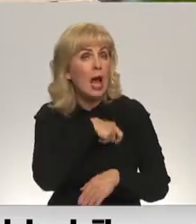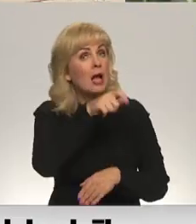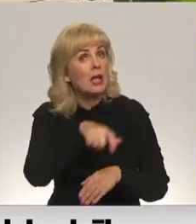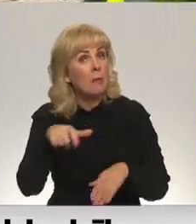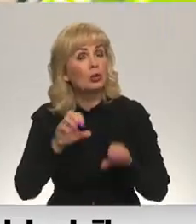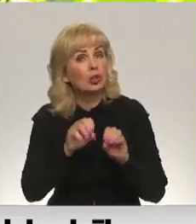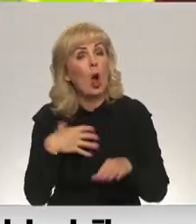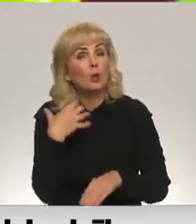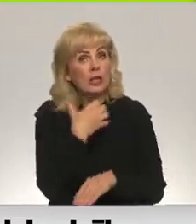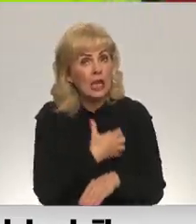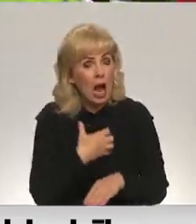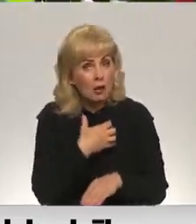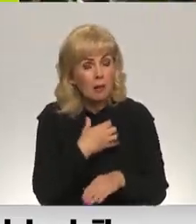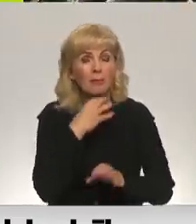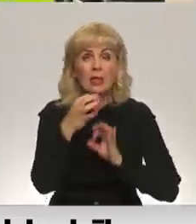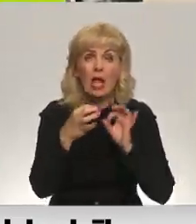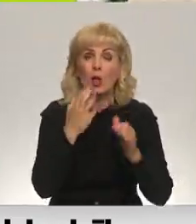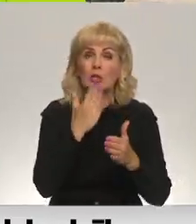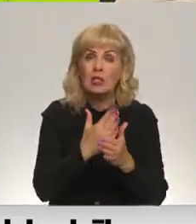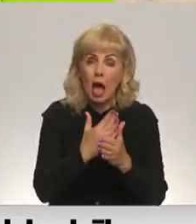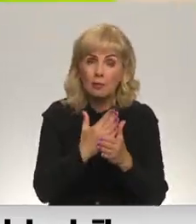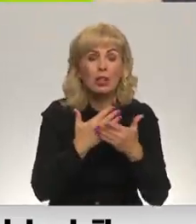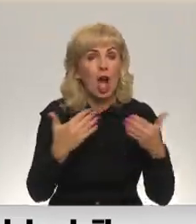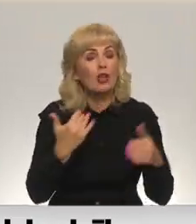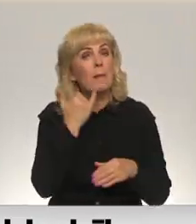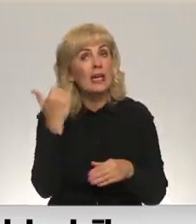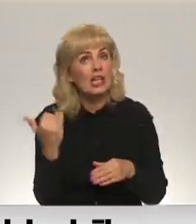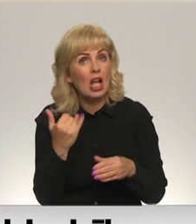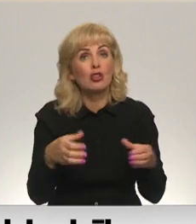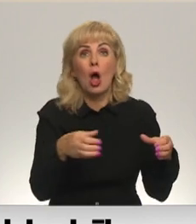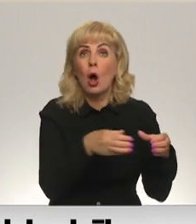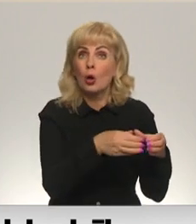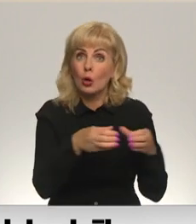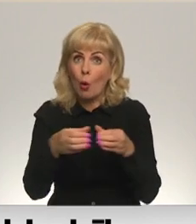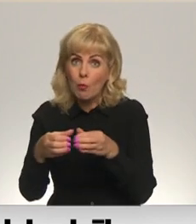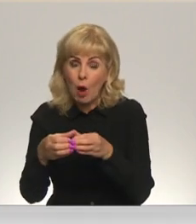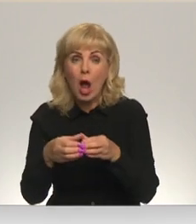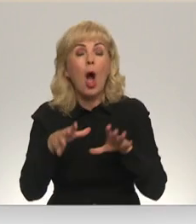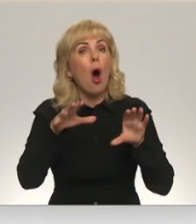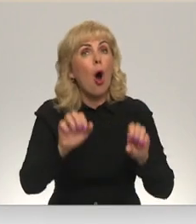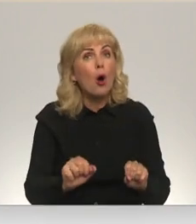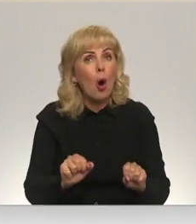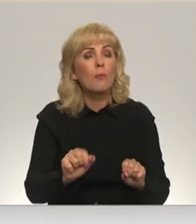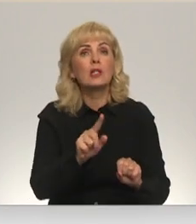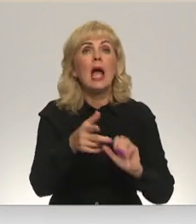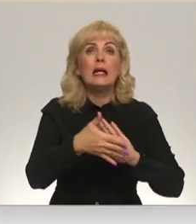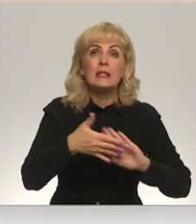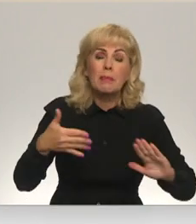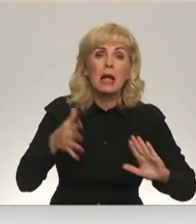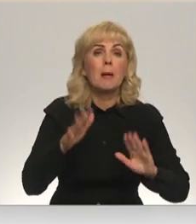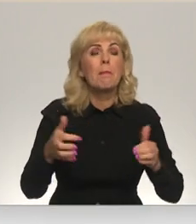norāda, ka nepieciešams dialogs starp dažādām interesu grupām. Tispratni par to, ka okupācija ir okupācija, karš ir karš,